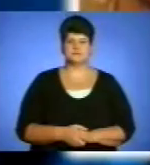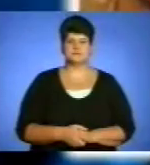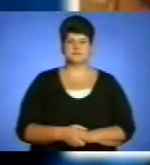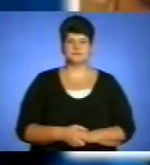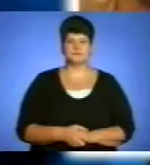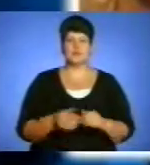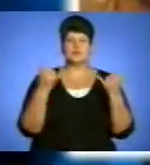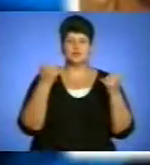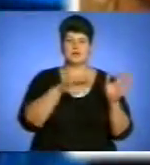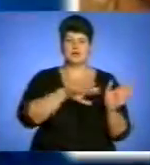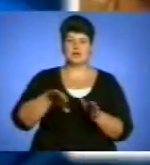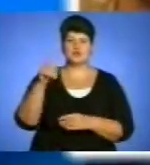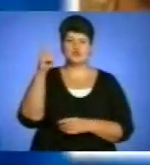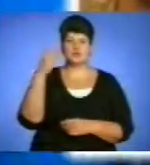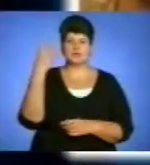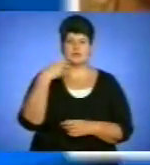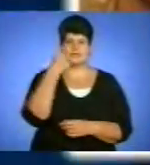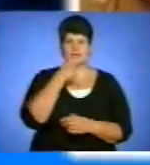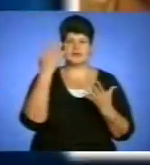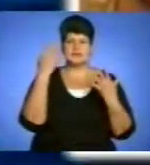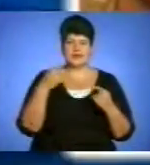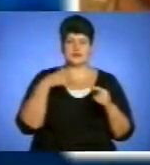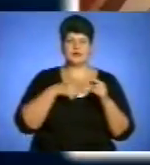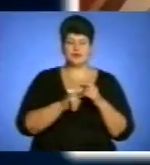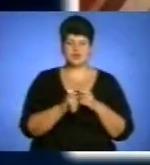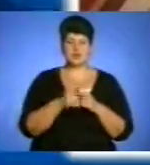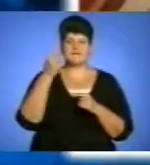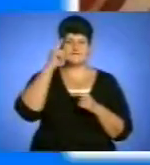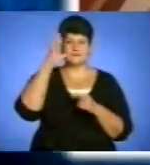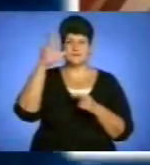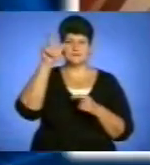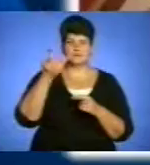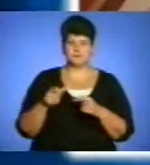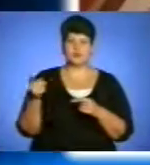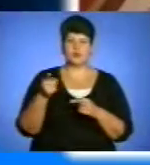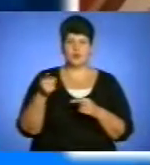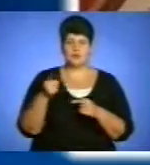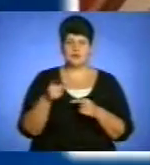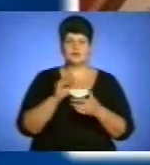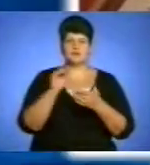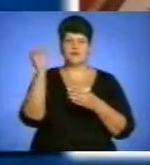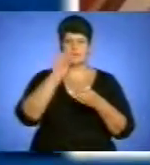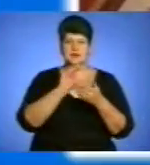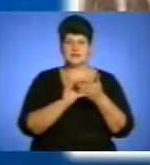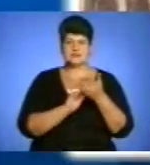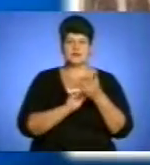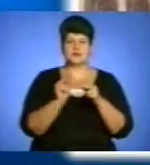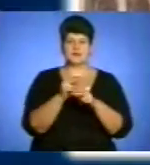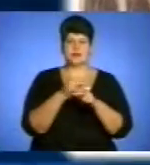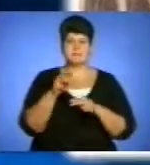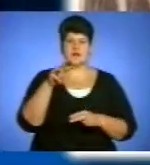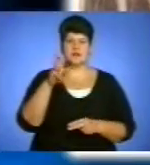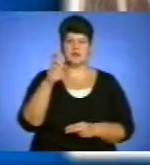Сьогодні минає 130 років від дня народження відомого уродженця Тернопільщини, монументаліста, живописця, реставратора Михайла